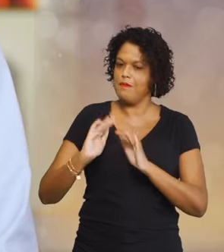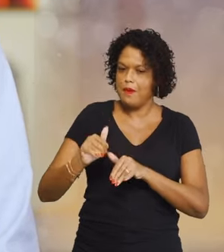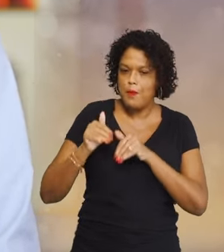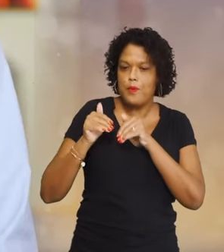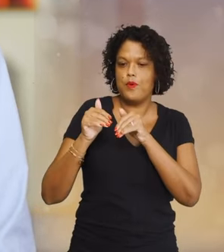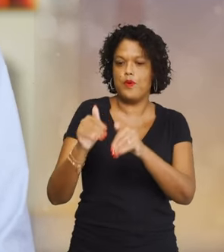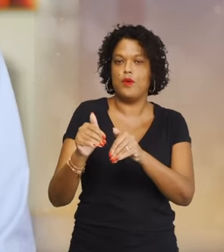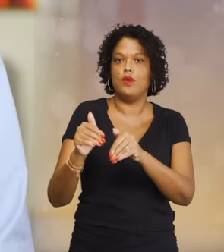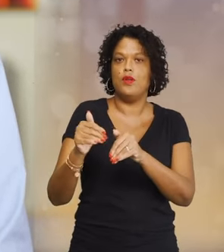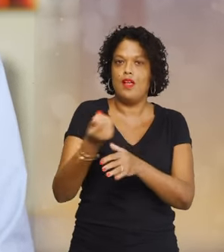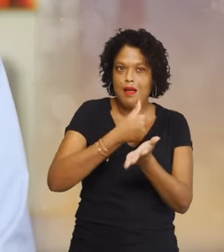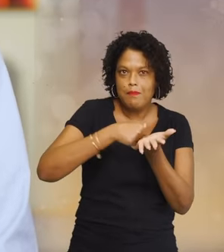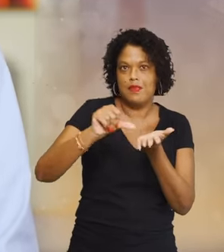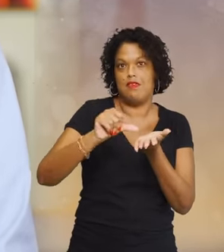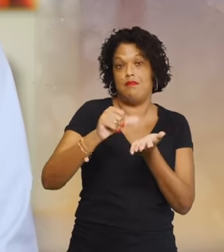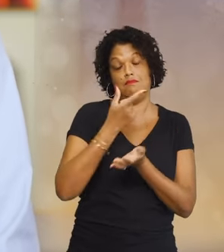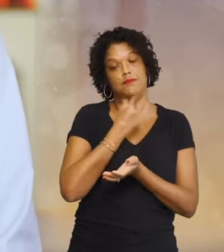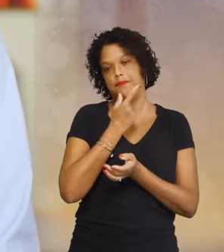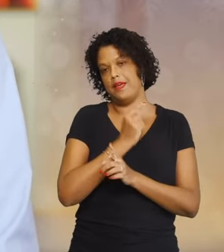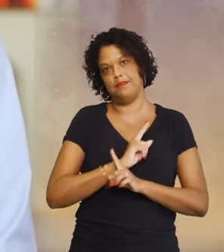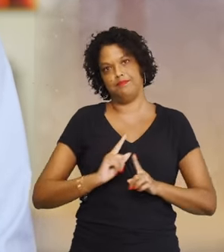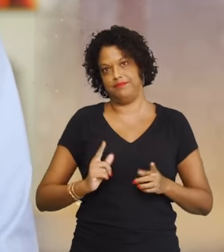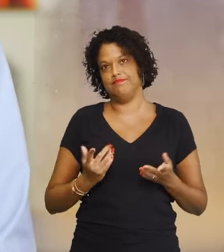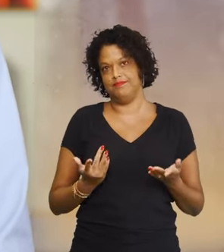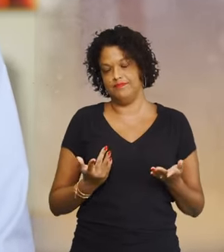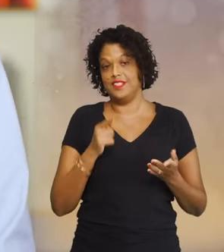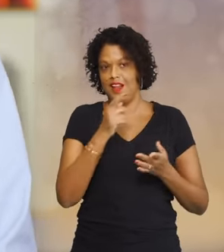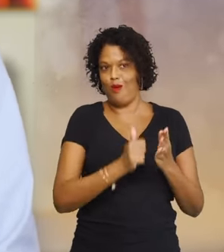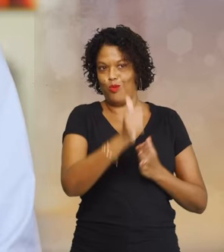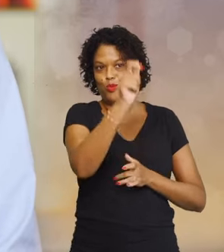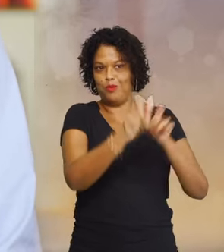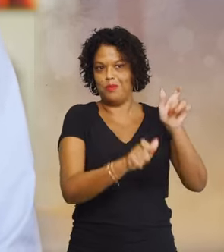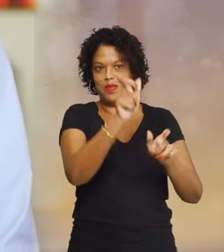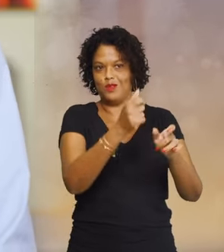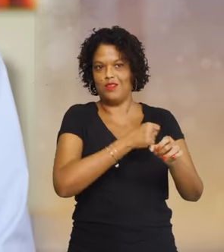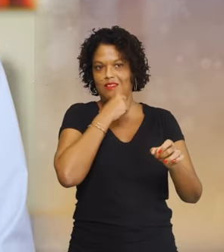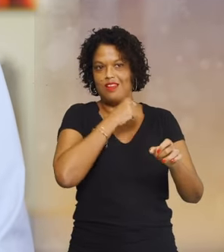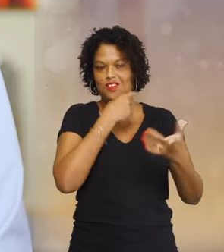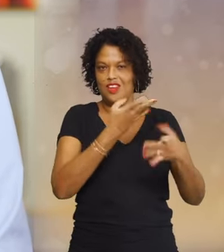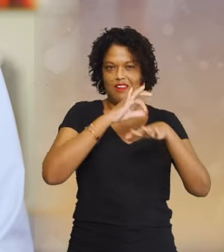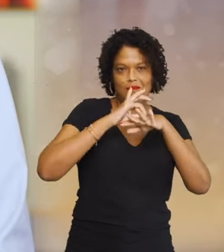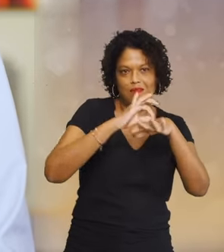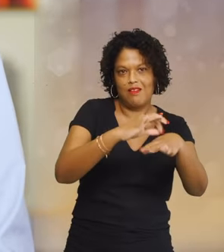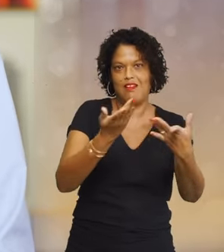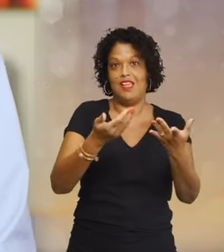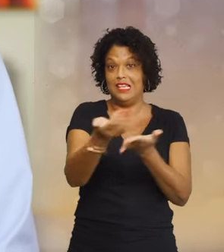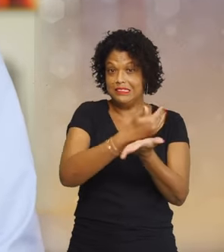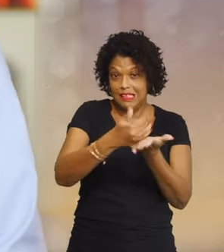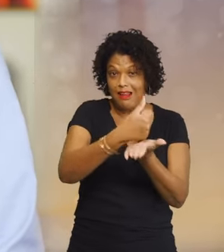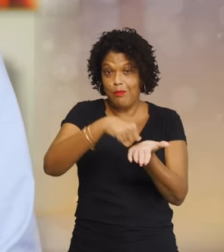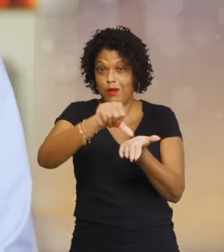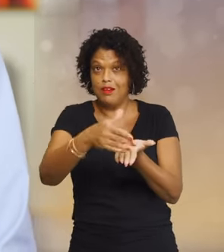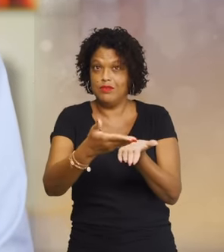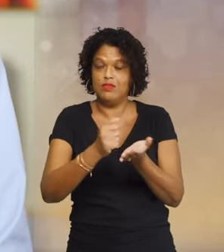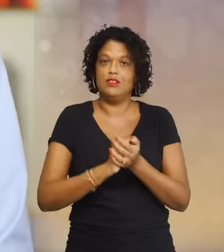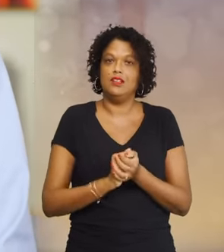à payer, pas facilement, bien sûr, l'autonomie des personnes âgées, les accompagner, à payer des salaires,